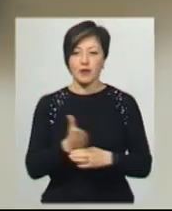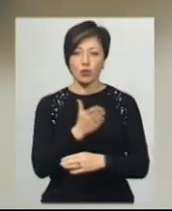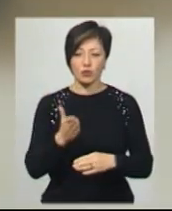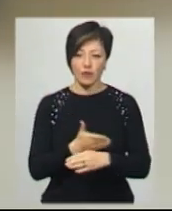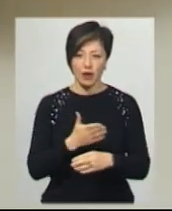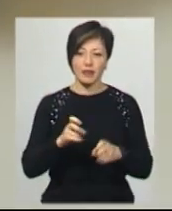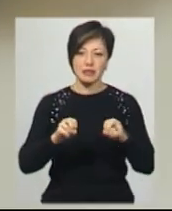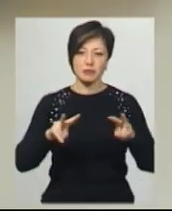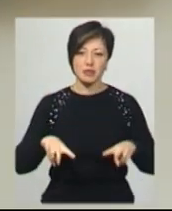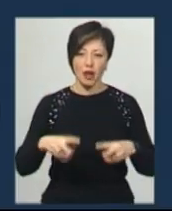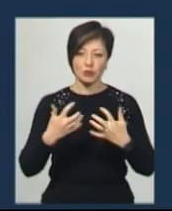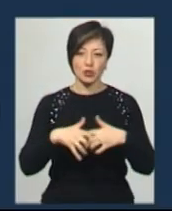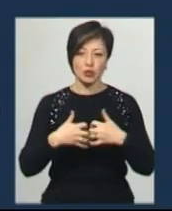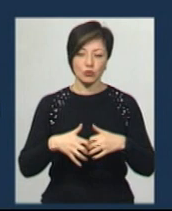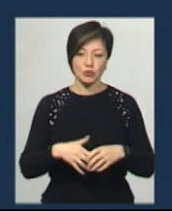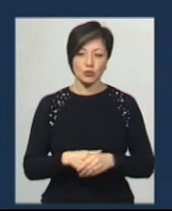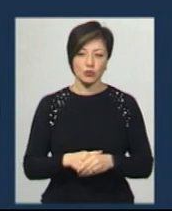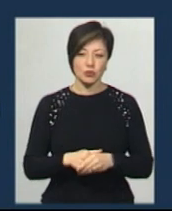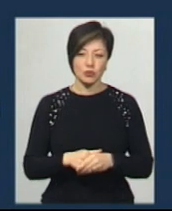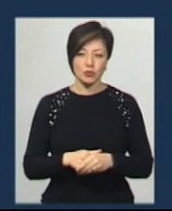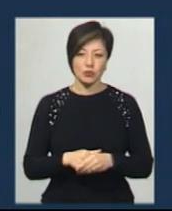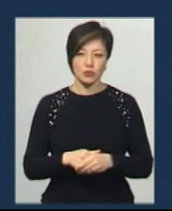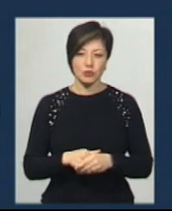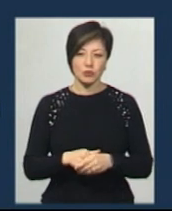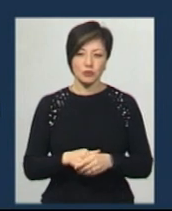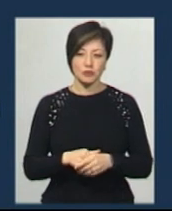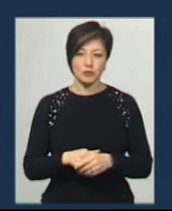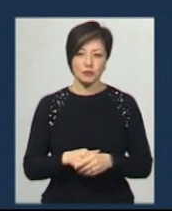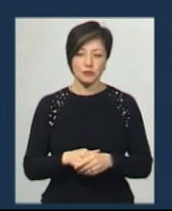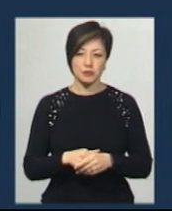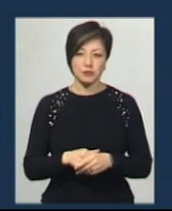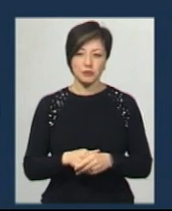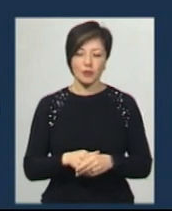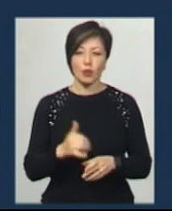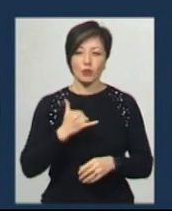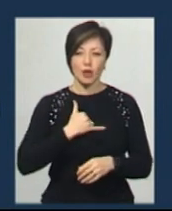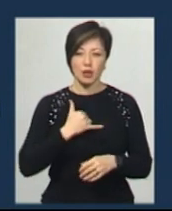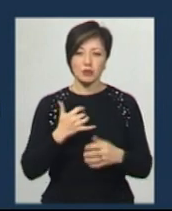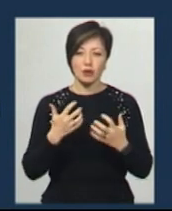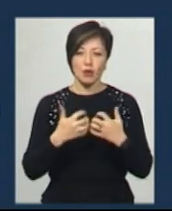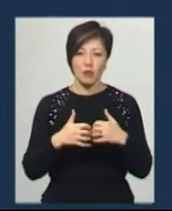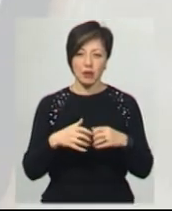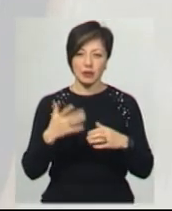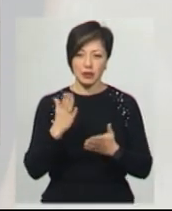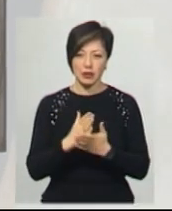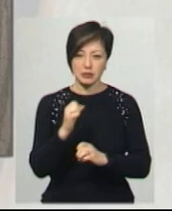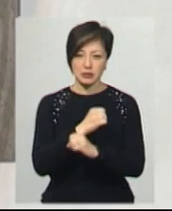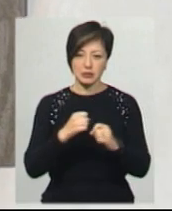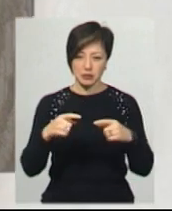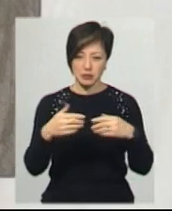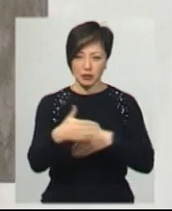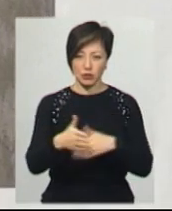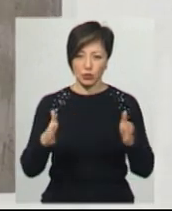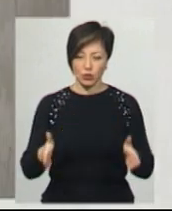такі щитки на спеціальному станку. Такий матеріал у нас був, ми знали, що з ним робити. У нас обладнання, презерний станок, ЧПУ. Щиток